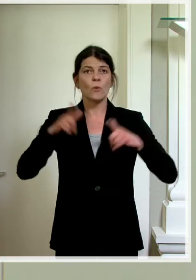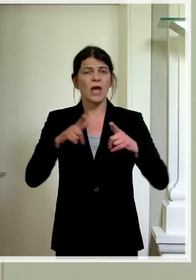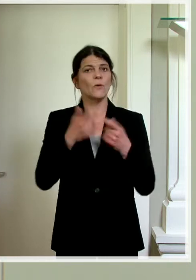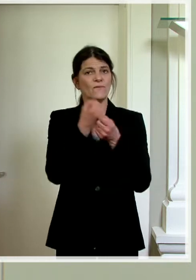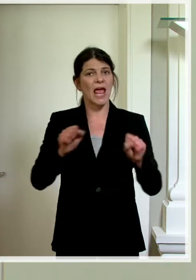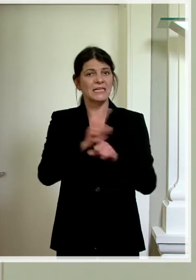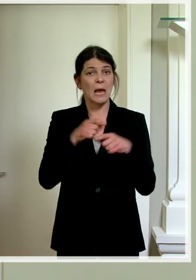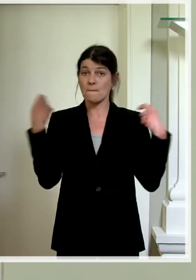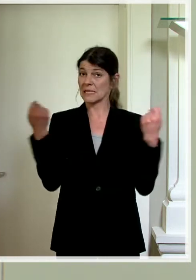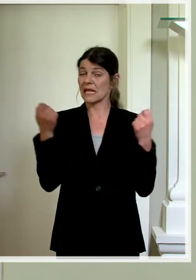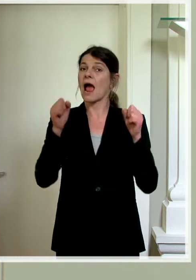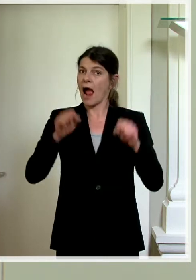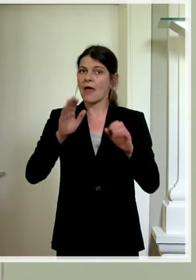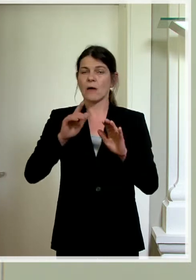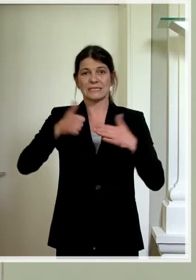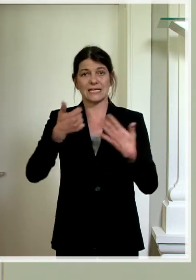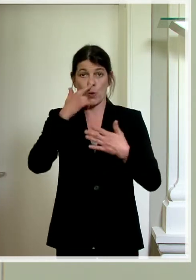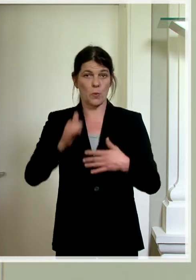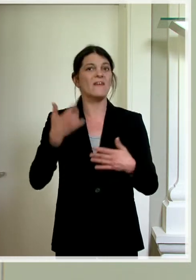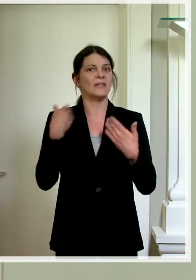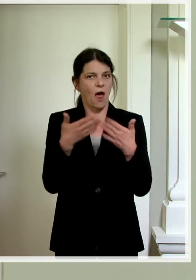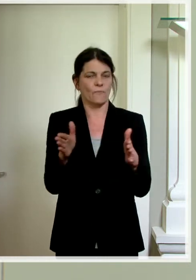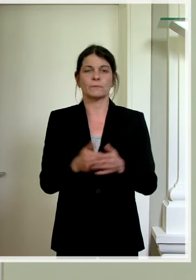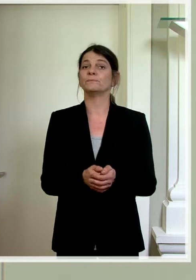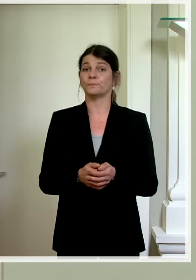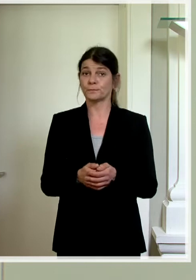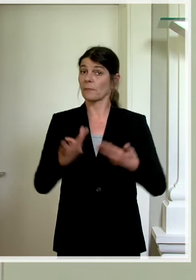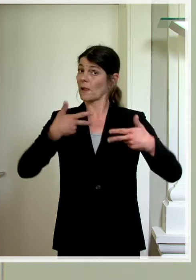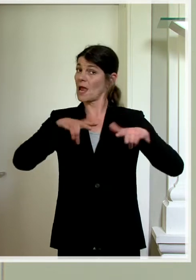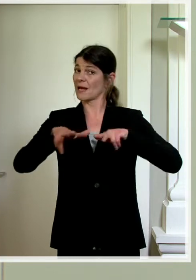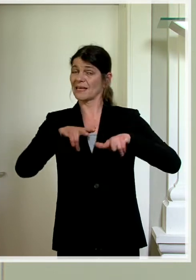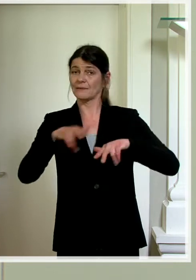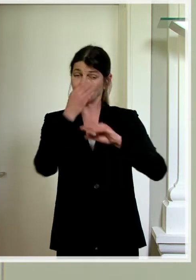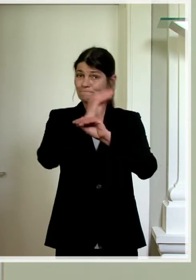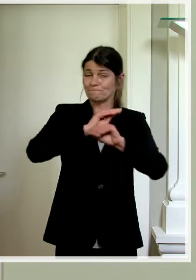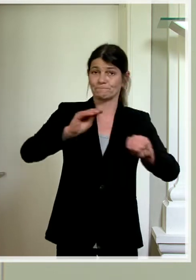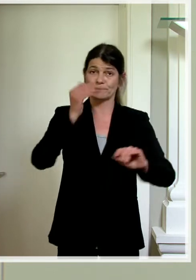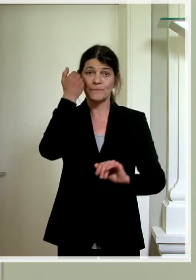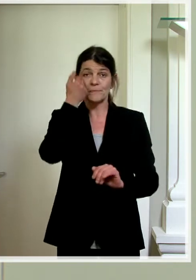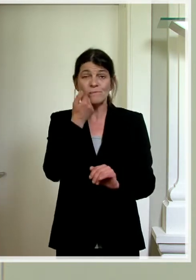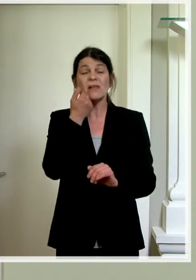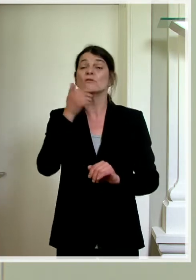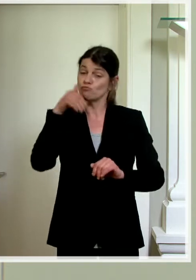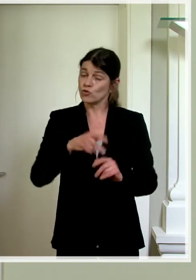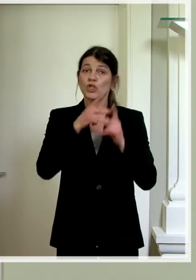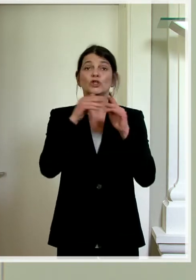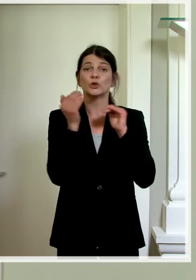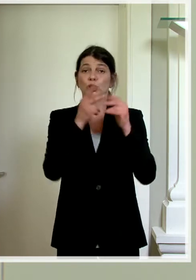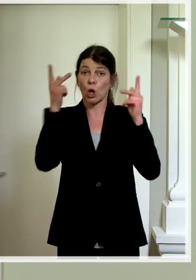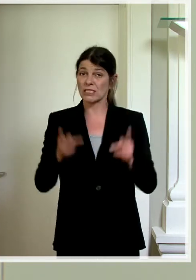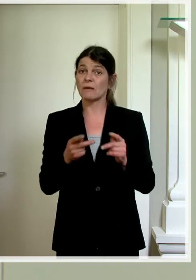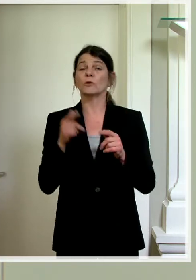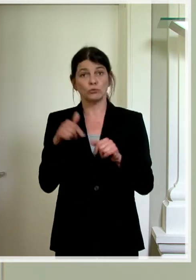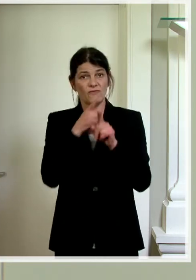Freizeitbetriebe ab dem 6. Juni wieder öffnen. Die Regierung setzt dabei erneut auf die Einhaltung von Schutzkonzepten sowie die